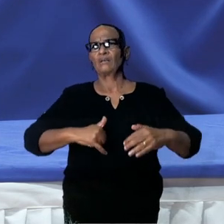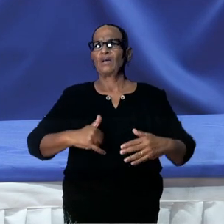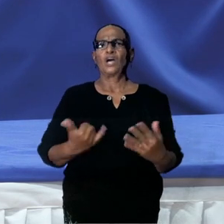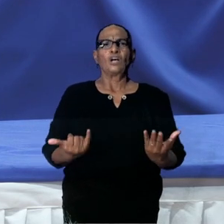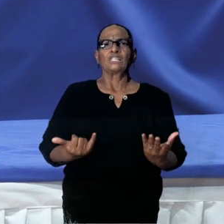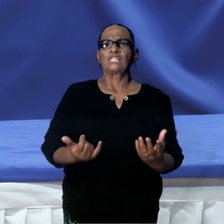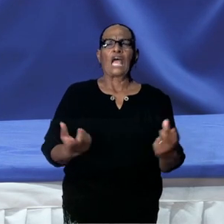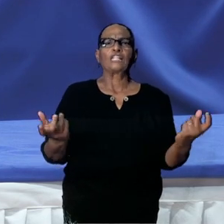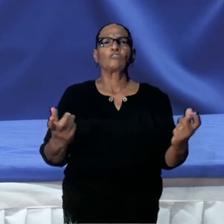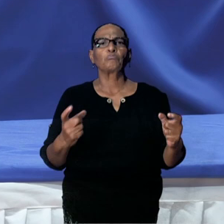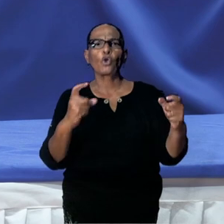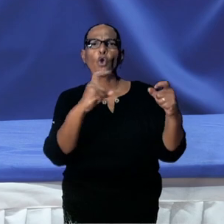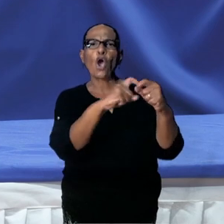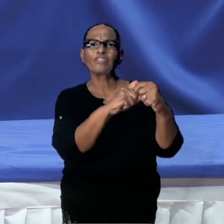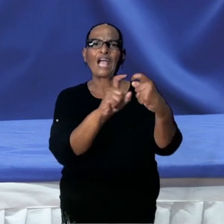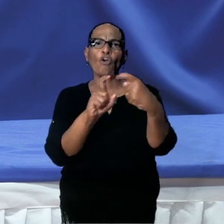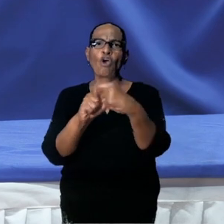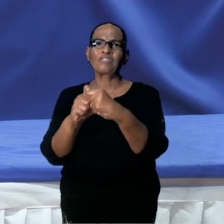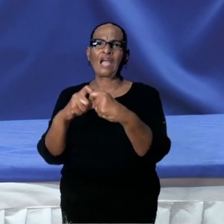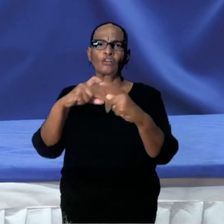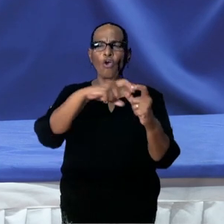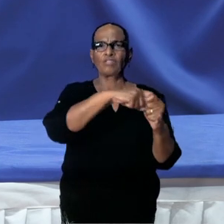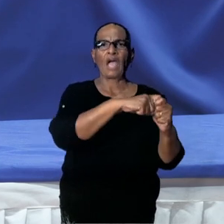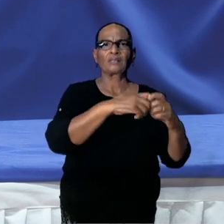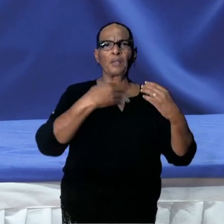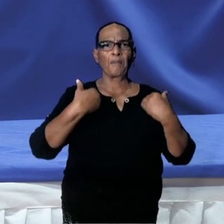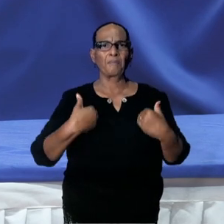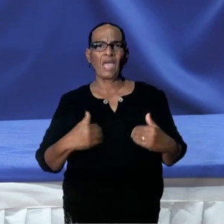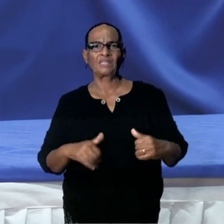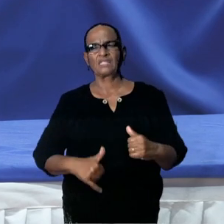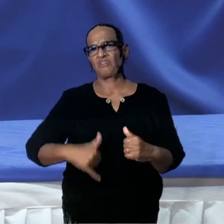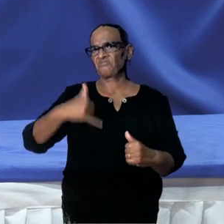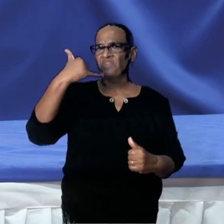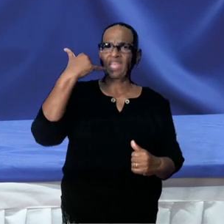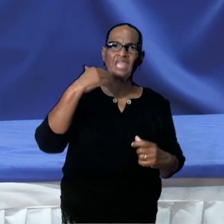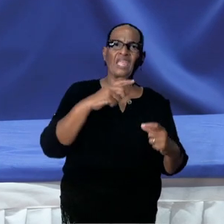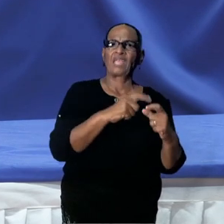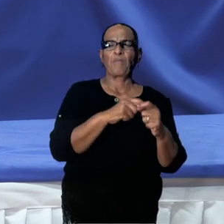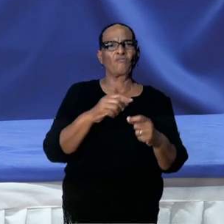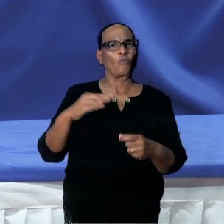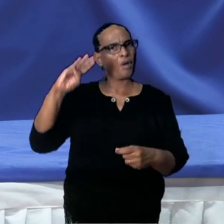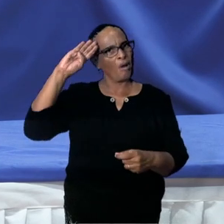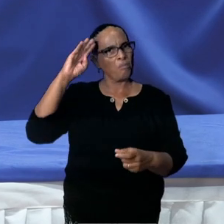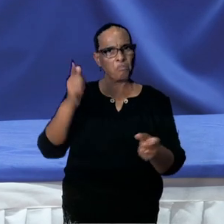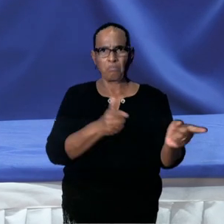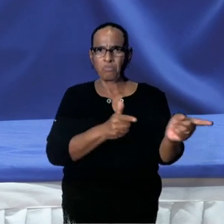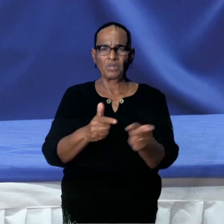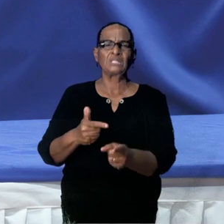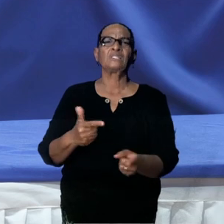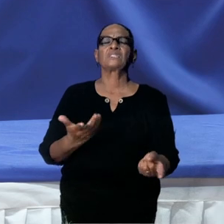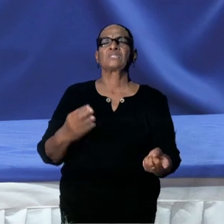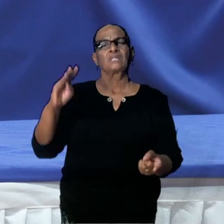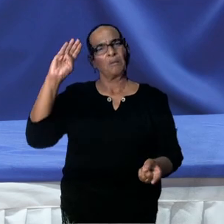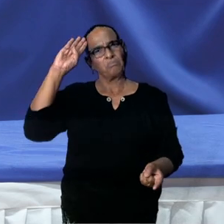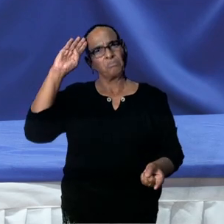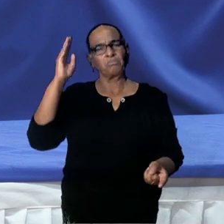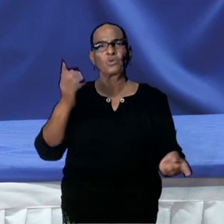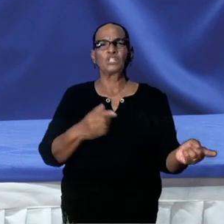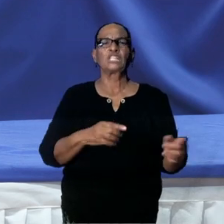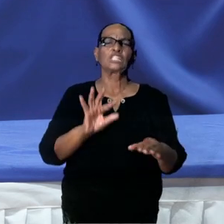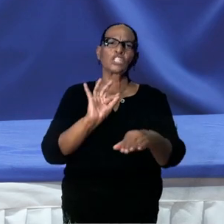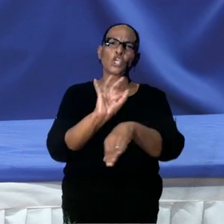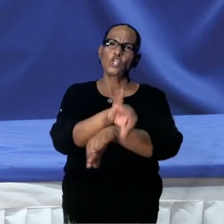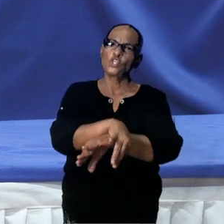contacten, die gaan we vaccineren. De personen van de gewapende macht, onderwijzer en